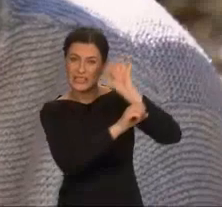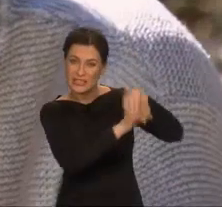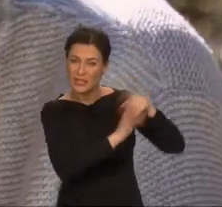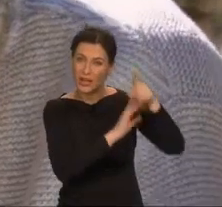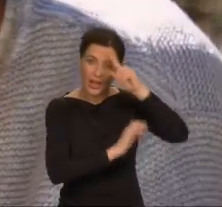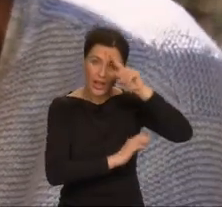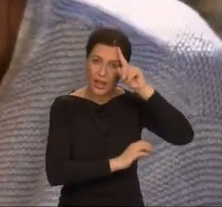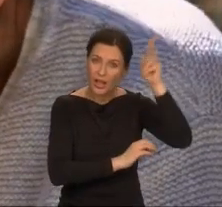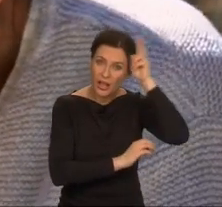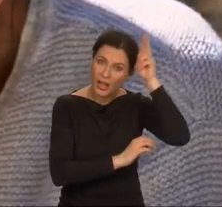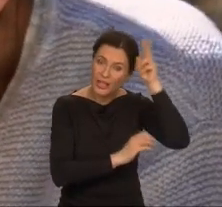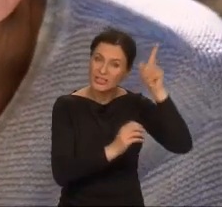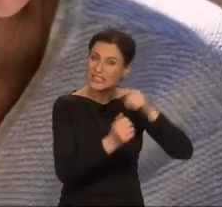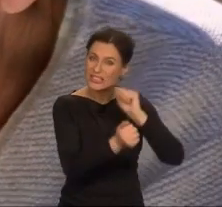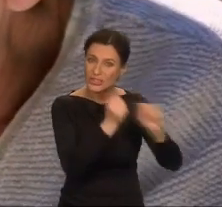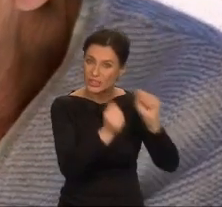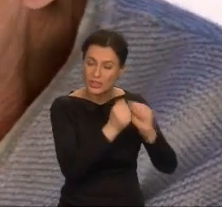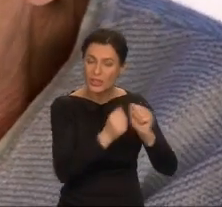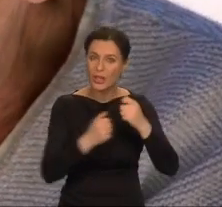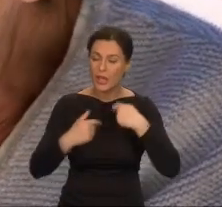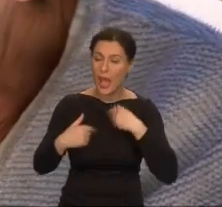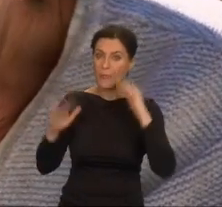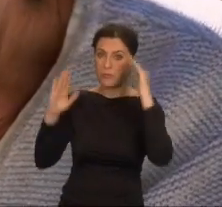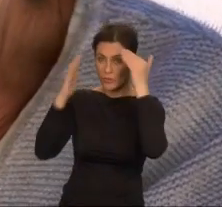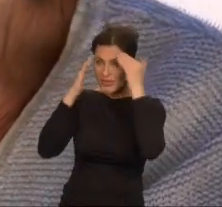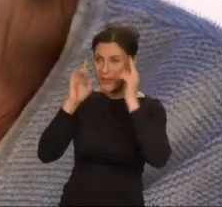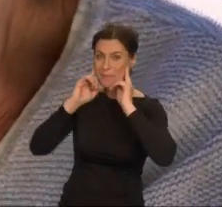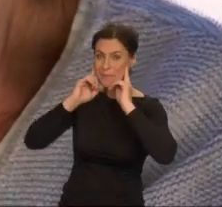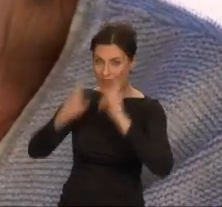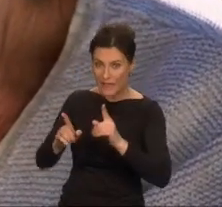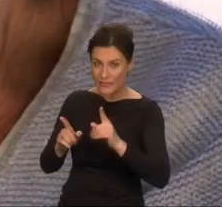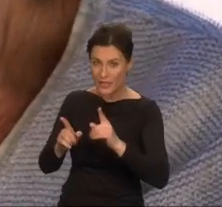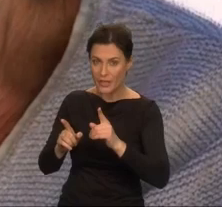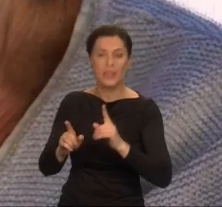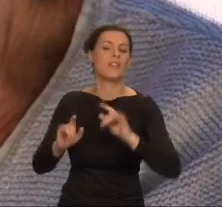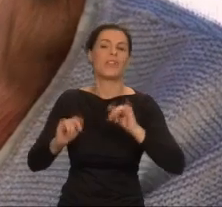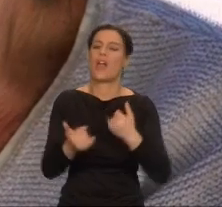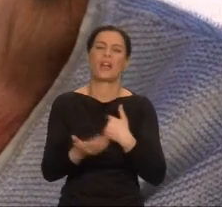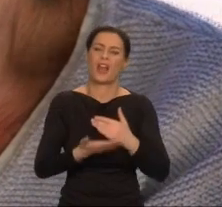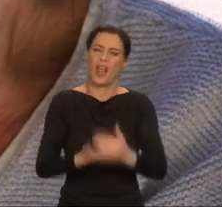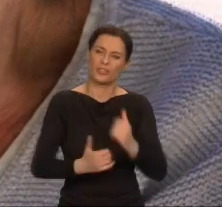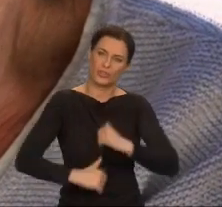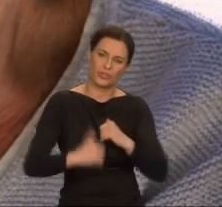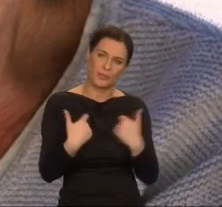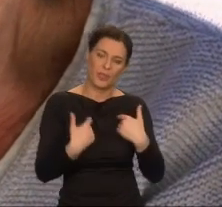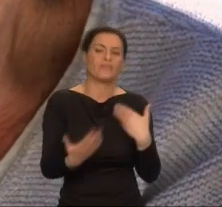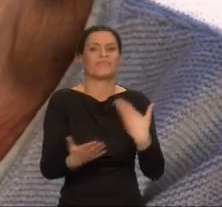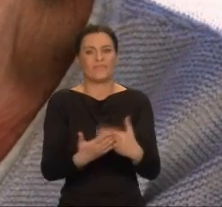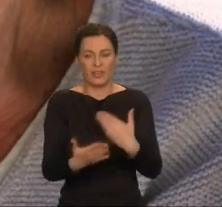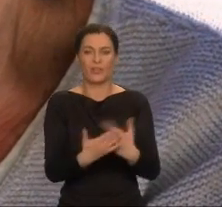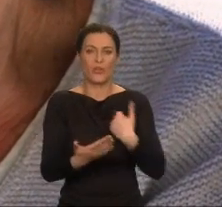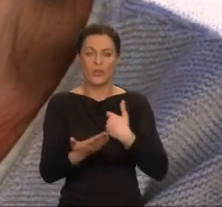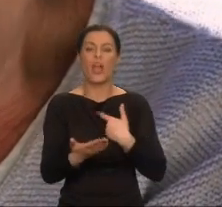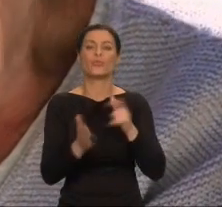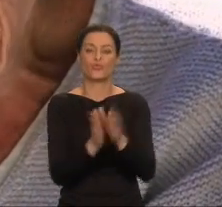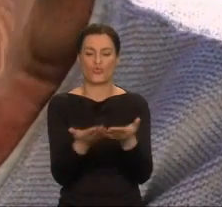Z prawdą, którą poznałam, musiałam sobie jakoś poradzić. Pewnie dlatego przeniosłam